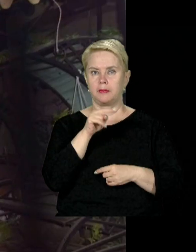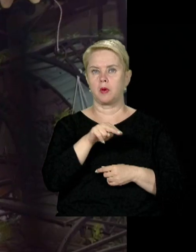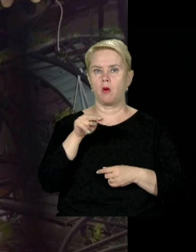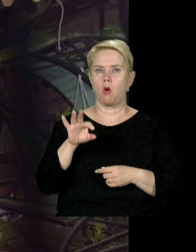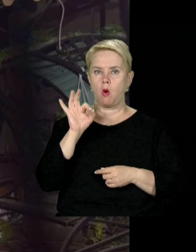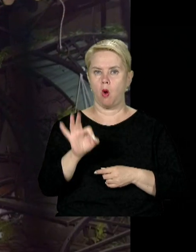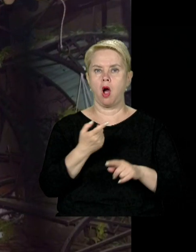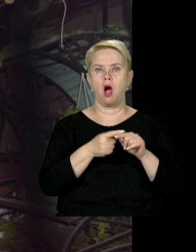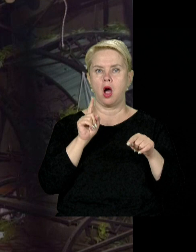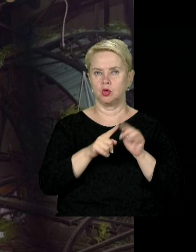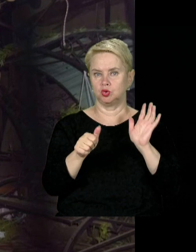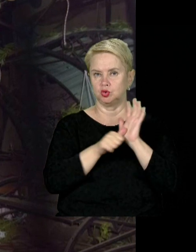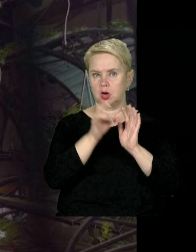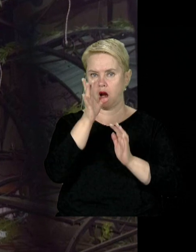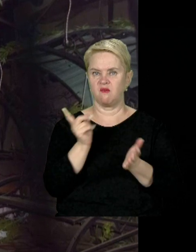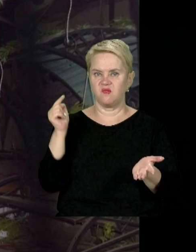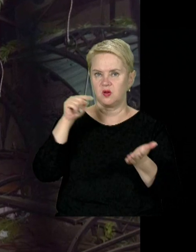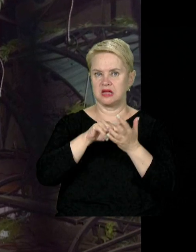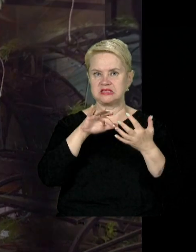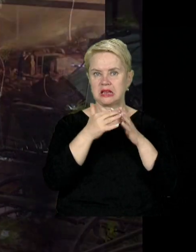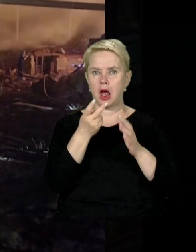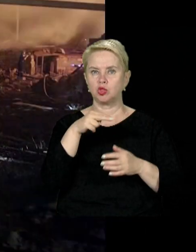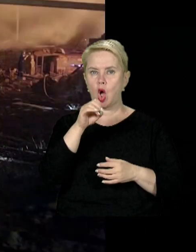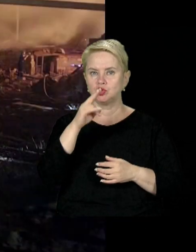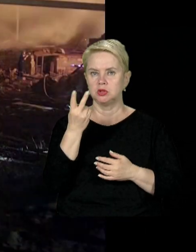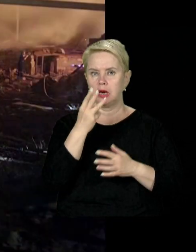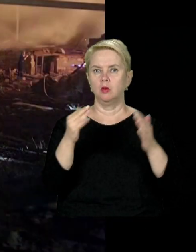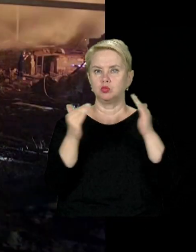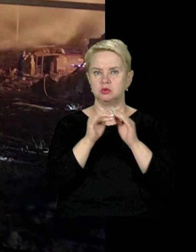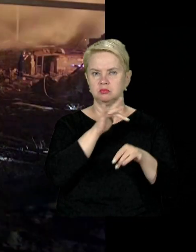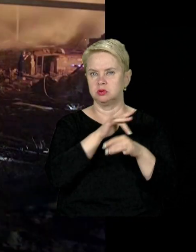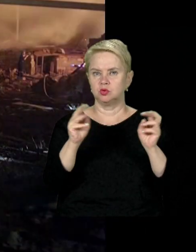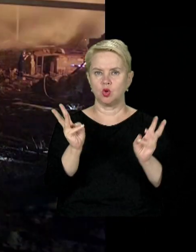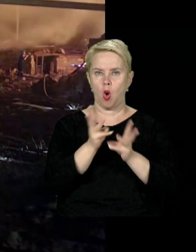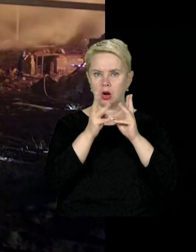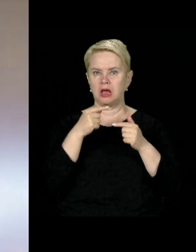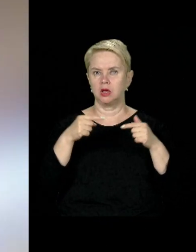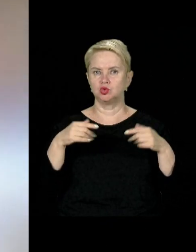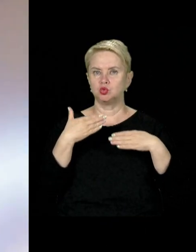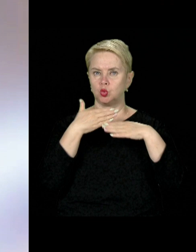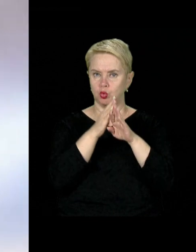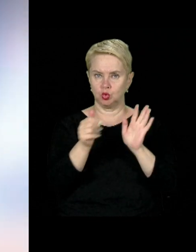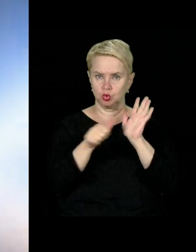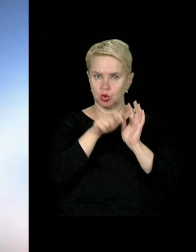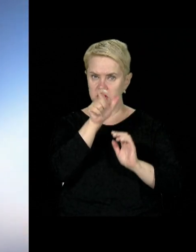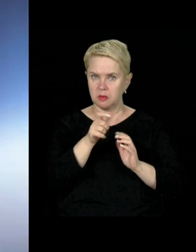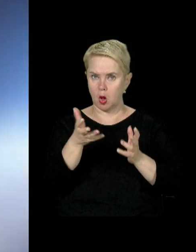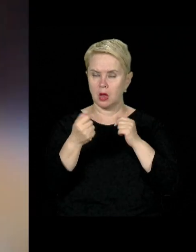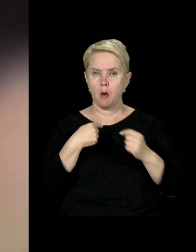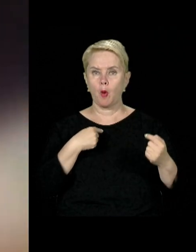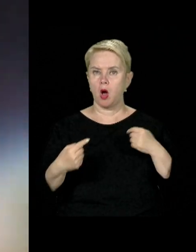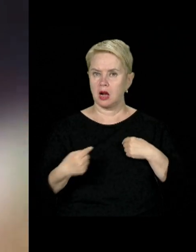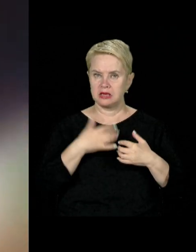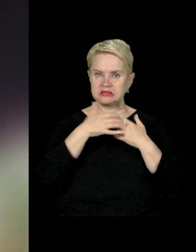протиповітряної оборони. Шість ракет влучили у село Дачне. Три будинки згоріли в щент. Інші зруйновані. Шість мешканців отримали